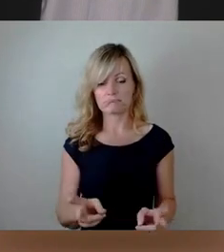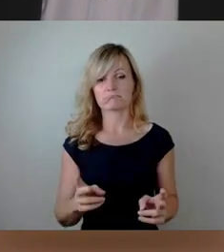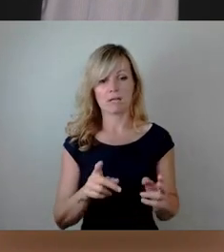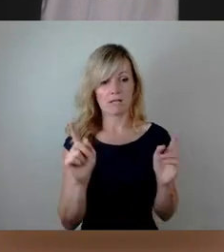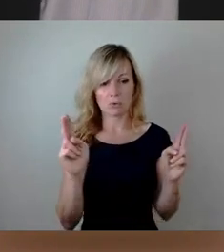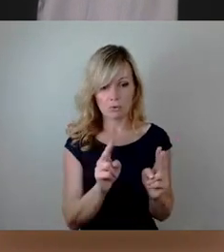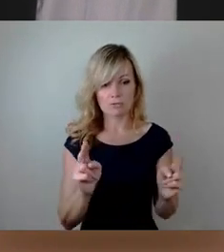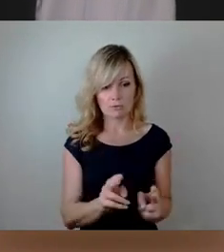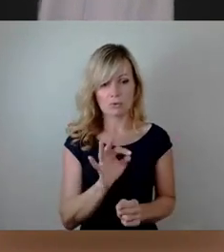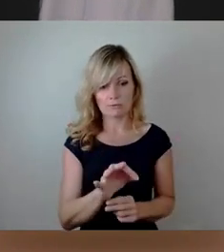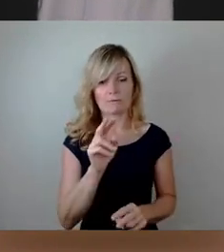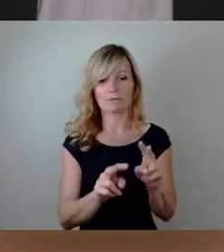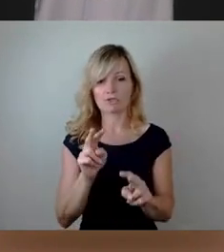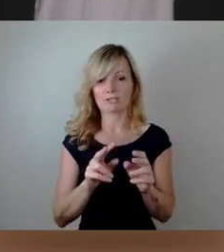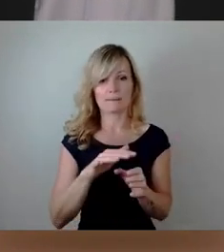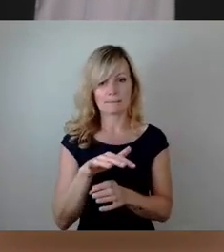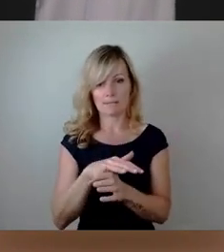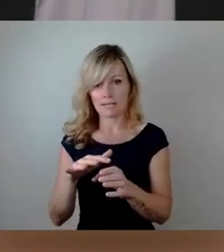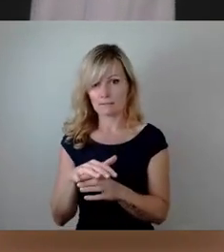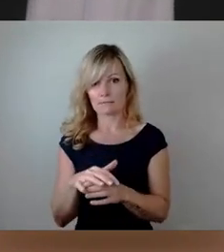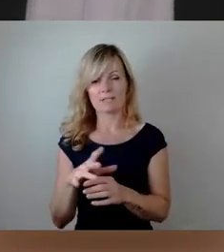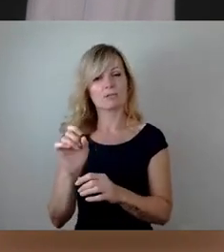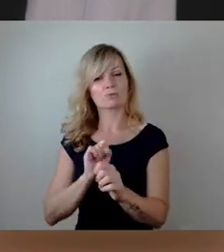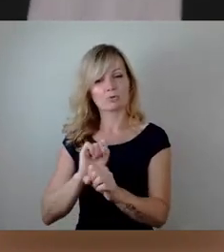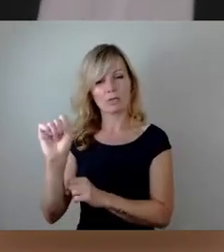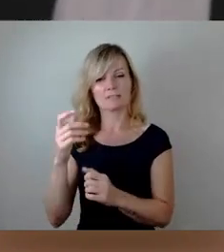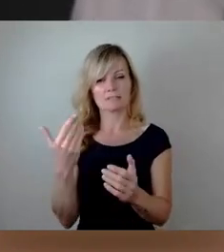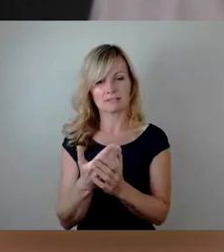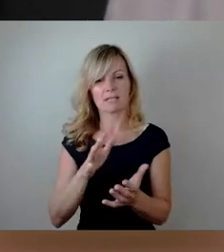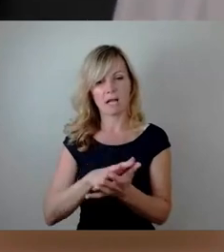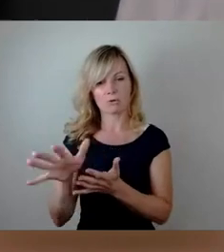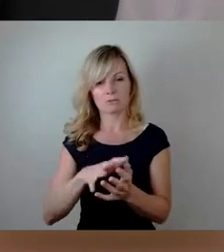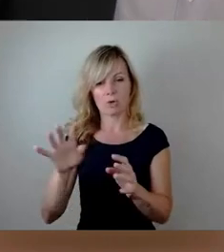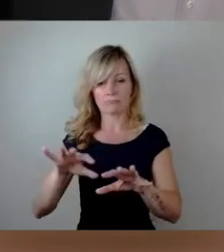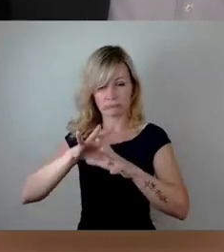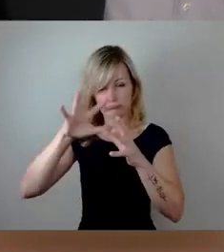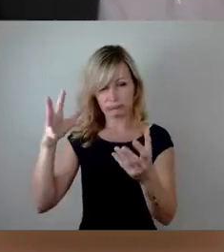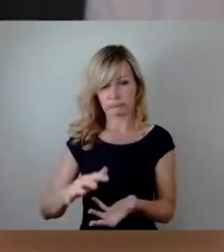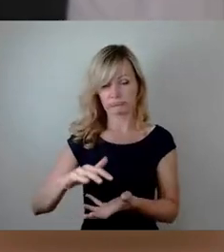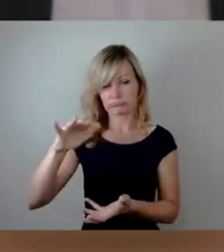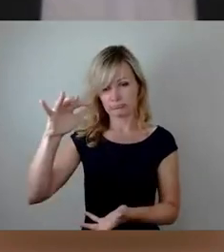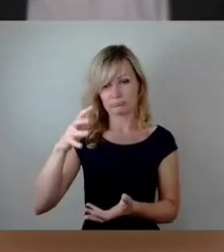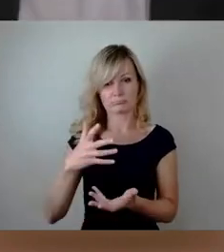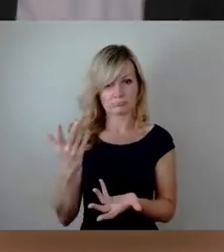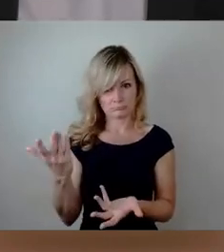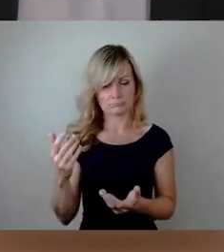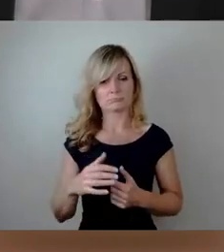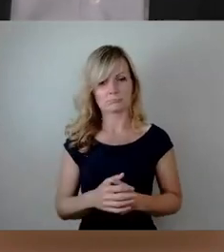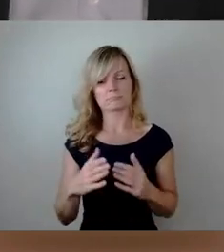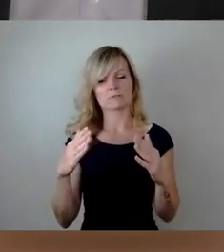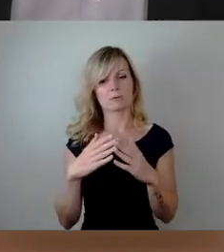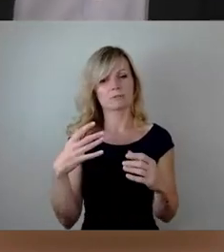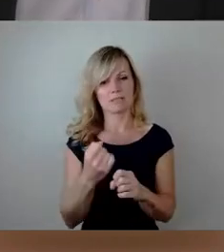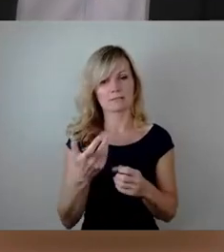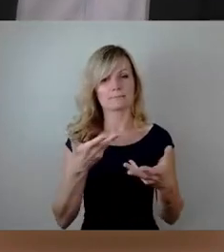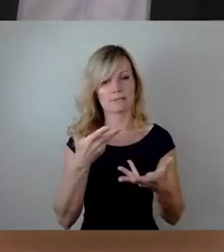Bereiche raus. Trotz, dass wir ein so gestiegenes Ausgabevolumina haben. Und darüber werden wir dann im Haushaltsberatung zu